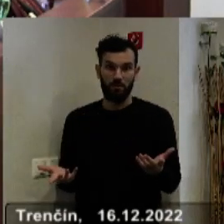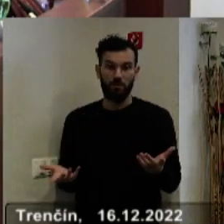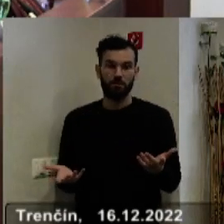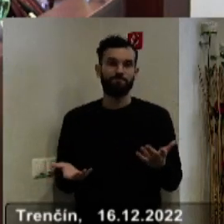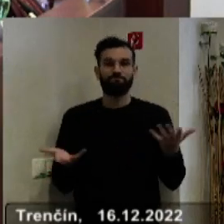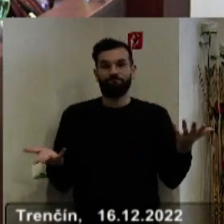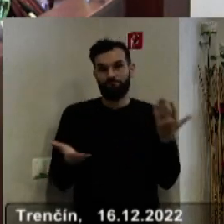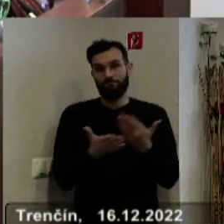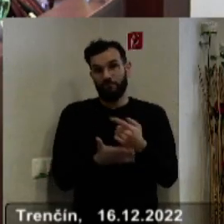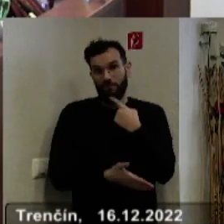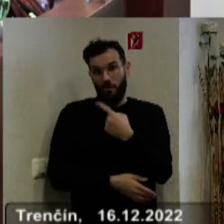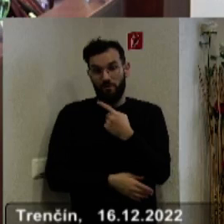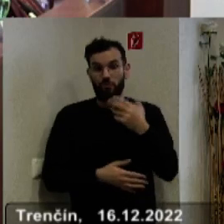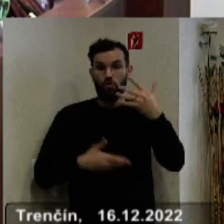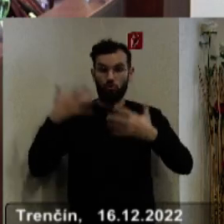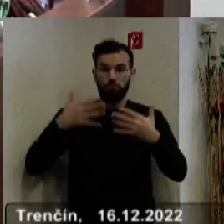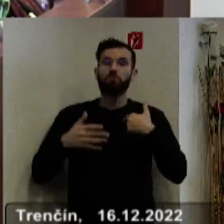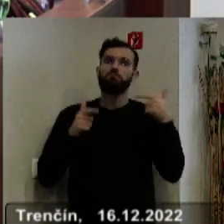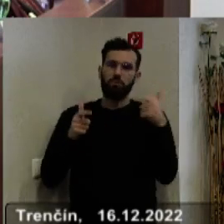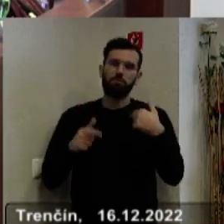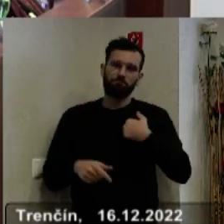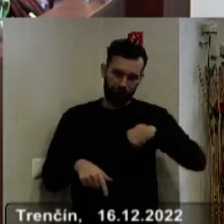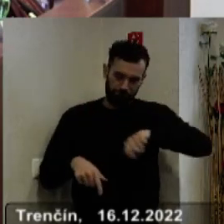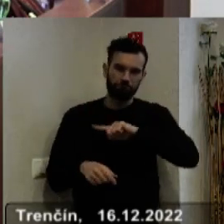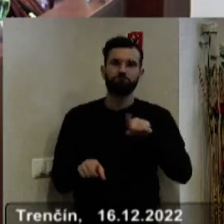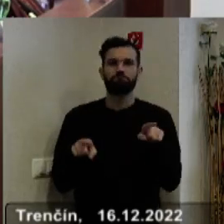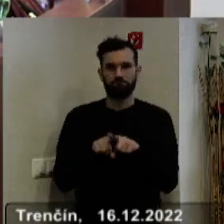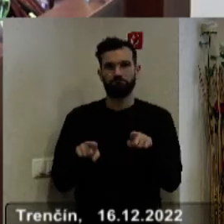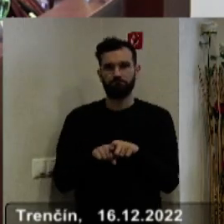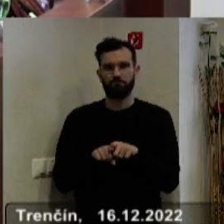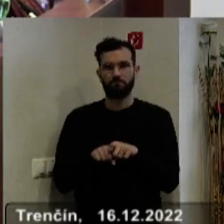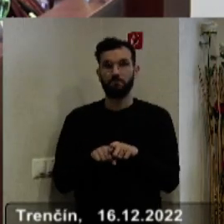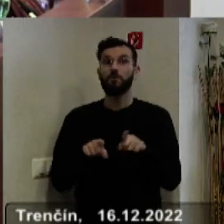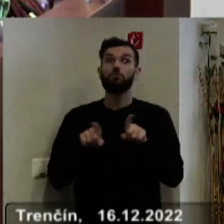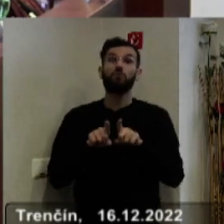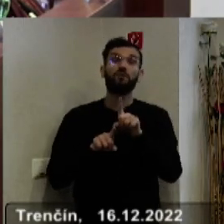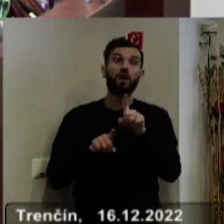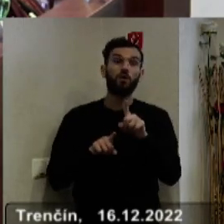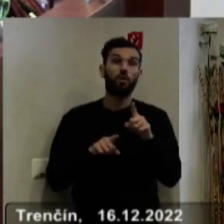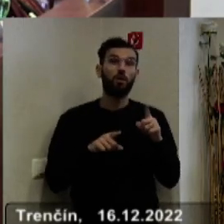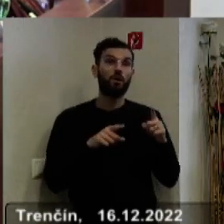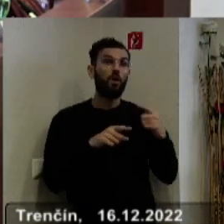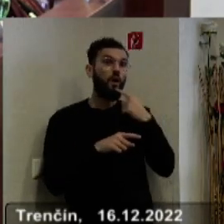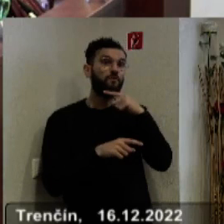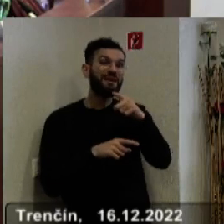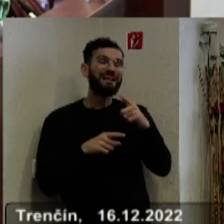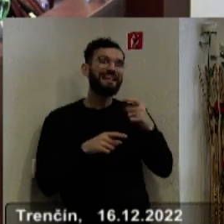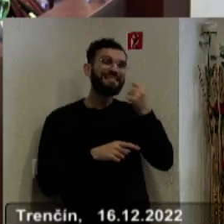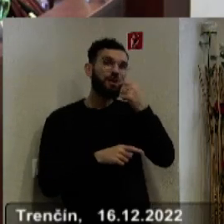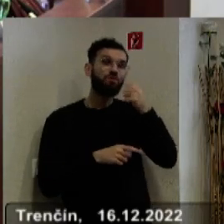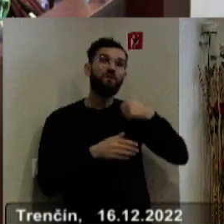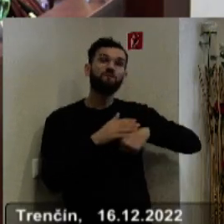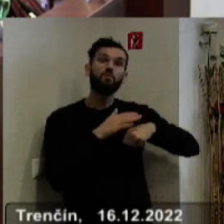zúrazní to, že rozpočet podporujeme aj my, dokonca aj s radosťou tých, ktorí sme založili Trenčanskú fotboľovú akadémiu,